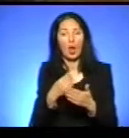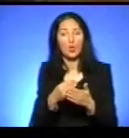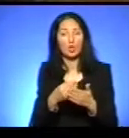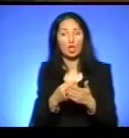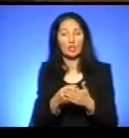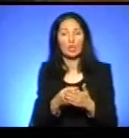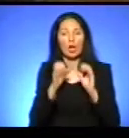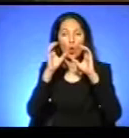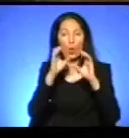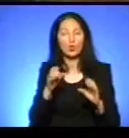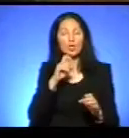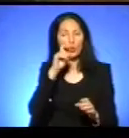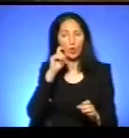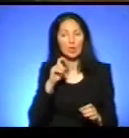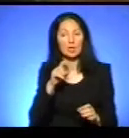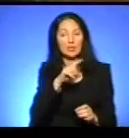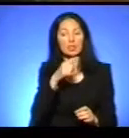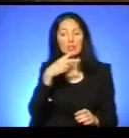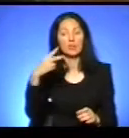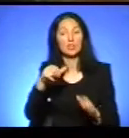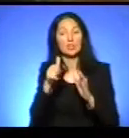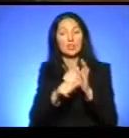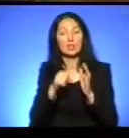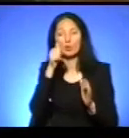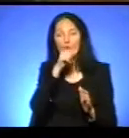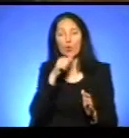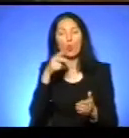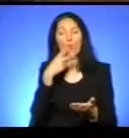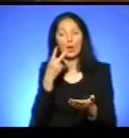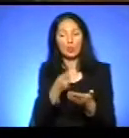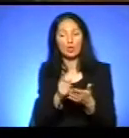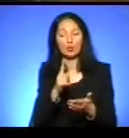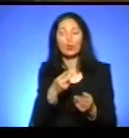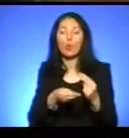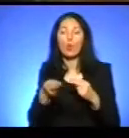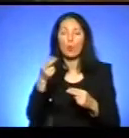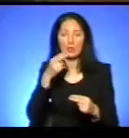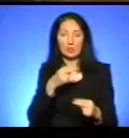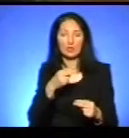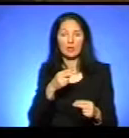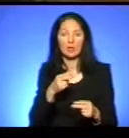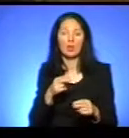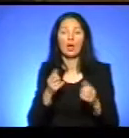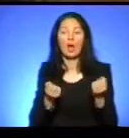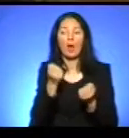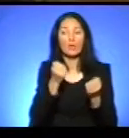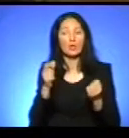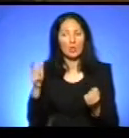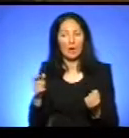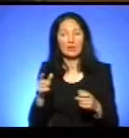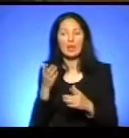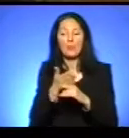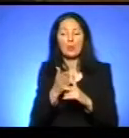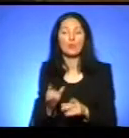кодексу України, з 2016 року передбачено, що компенсація перевізникам за пільгове